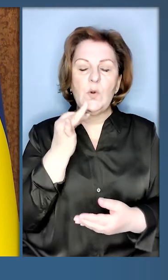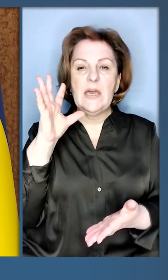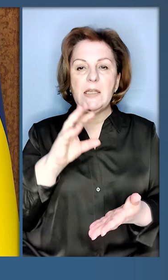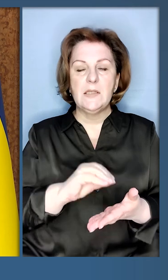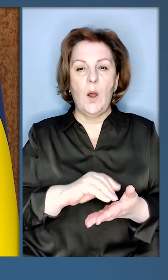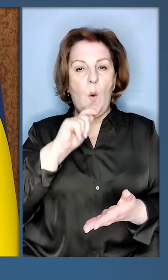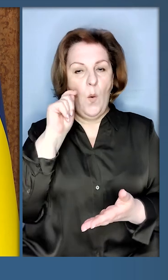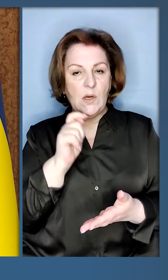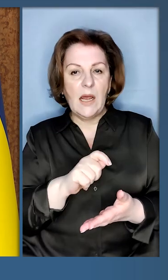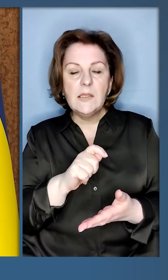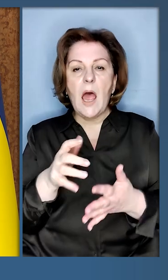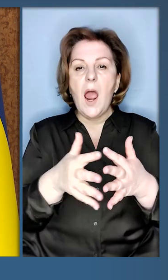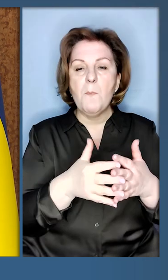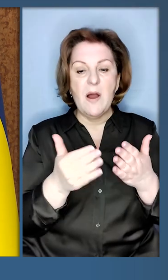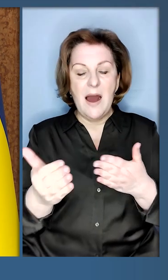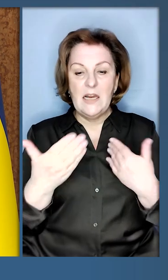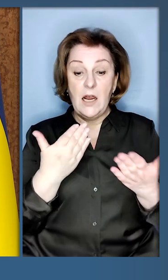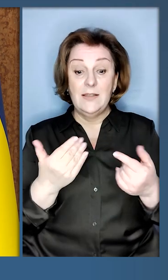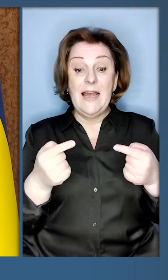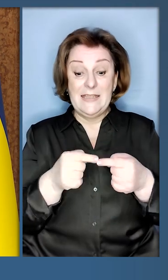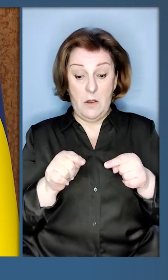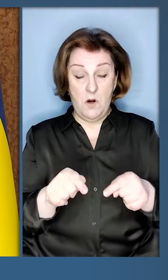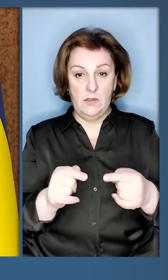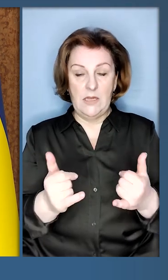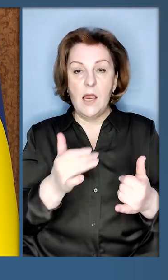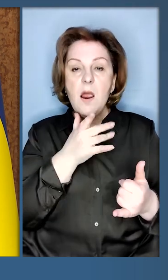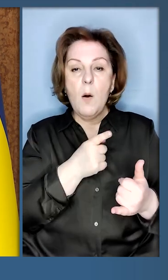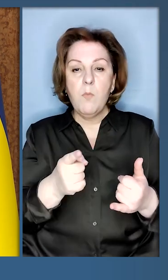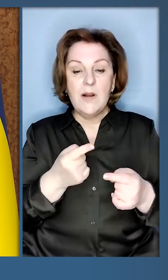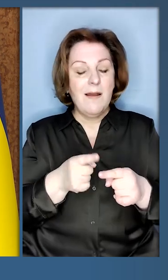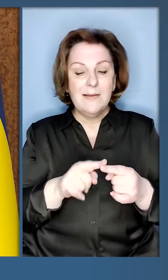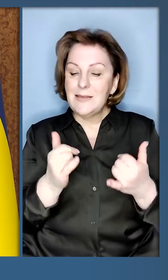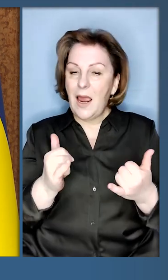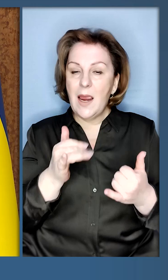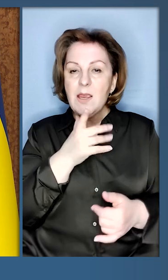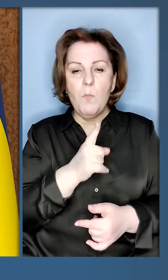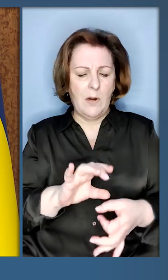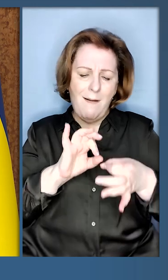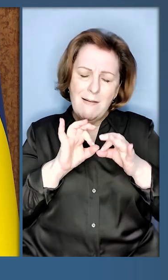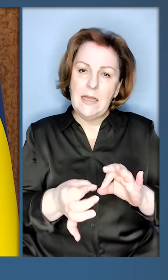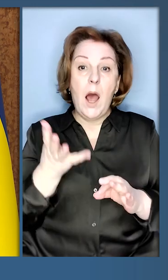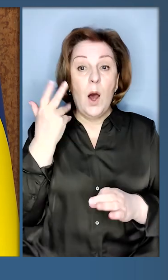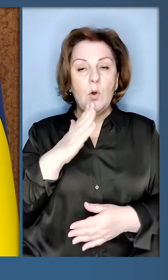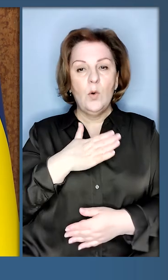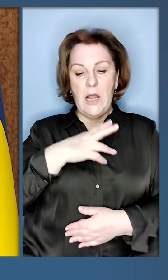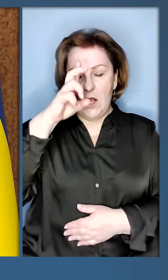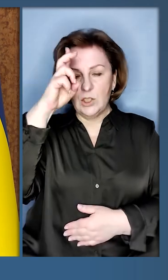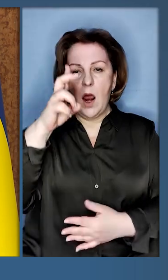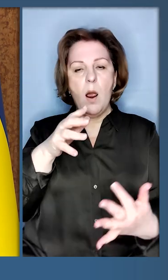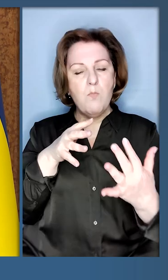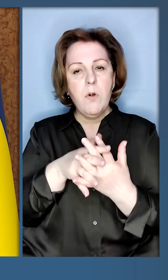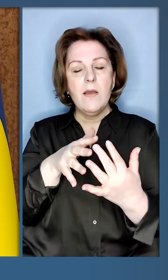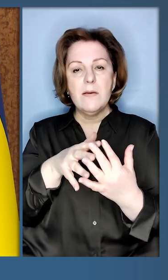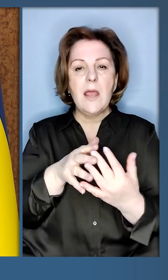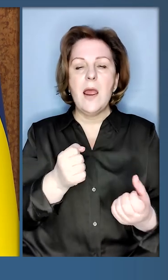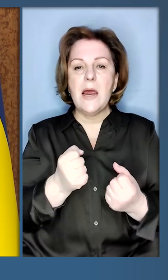-американських відносин. Саме в цей період, тому що цей період найскладніший, період, коли наша держава б'ється